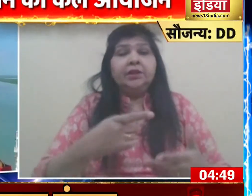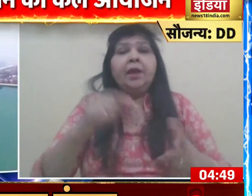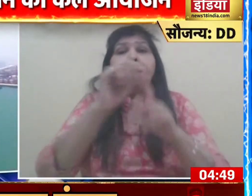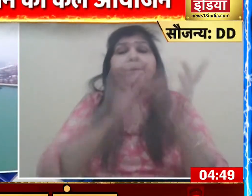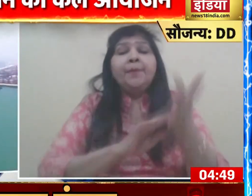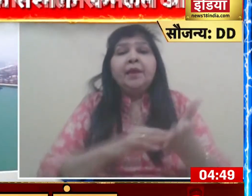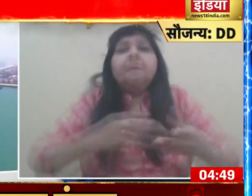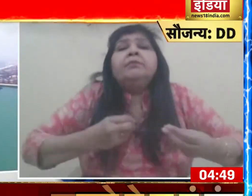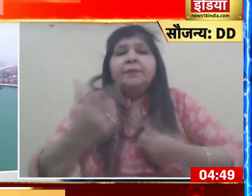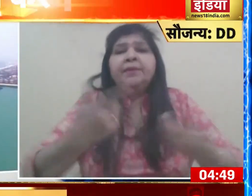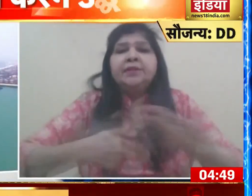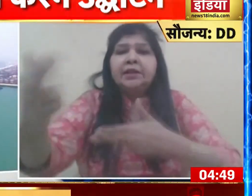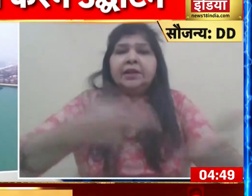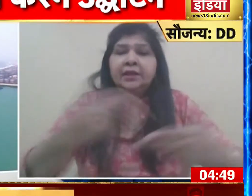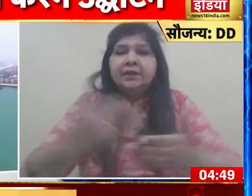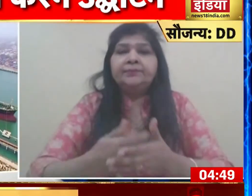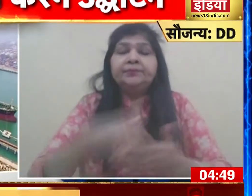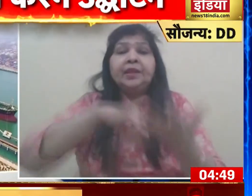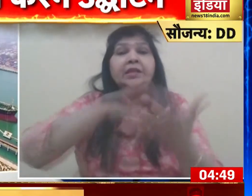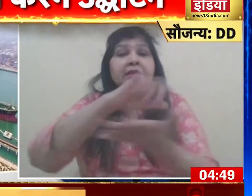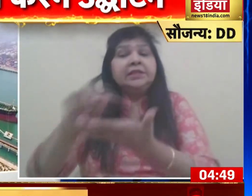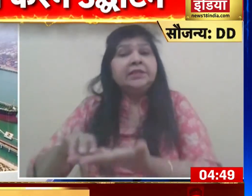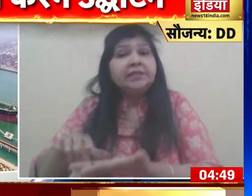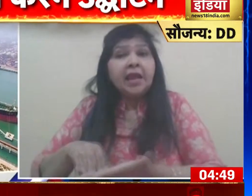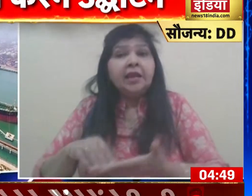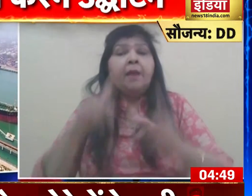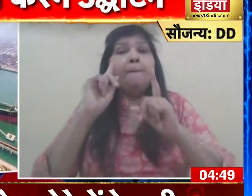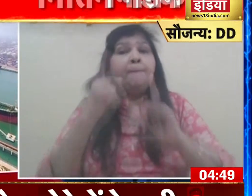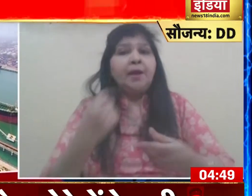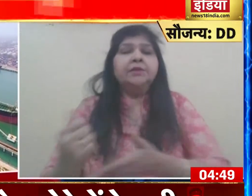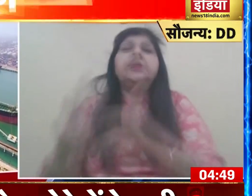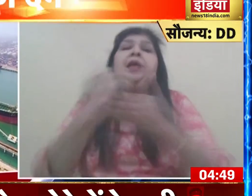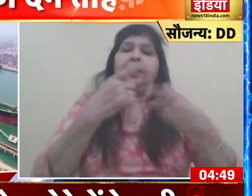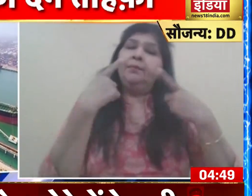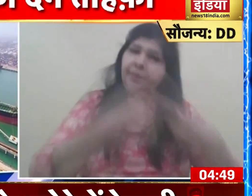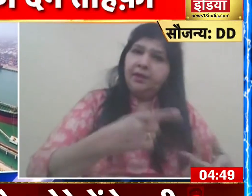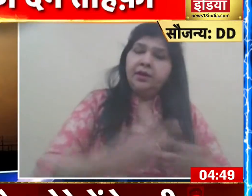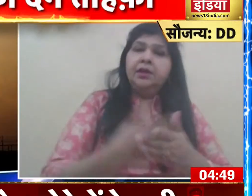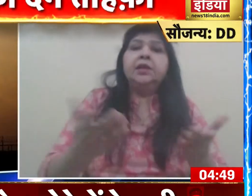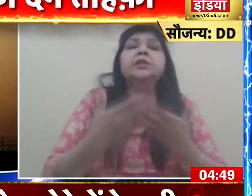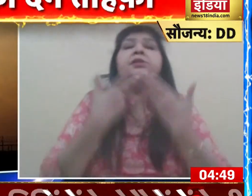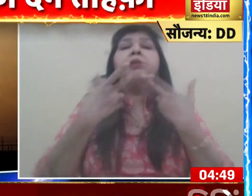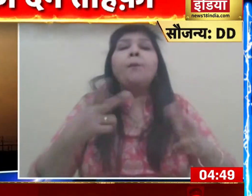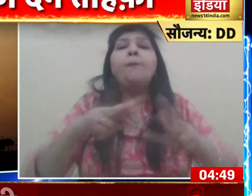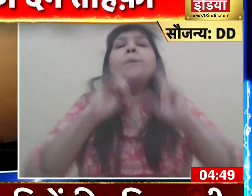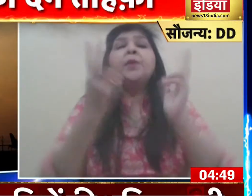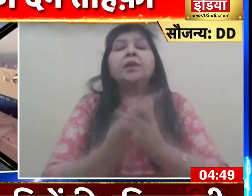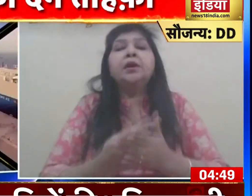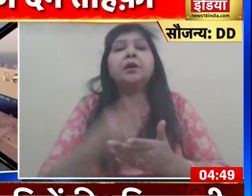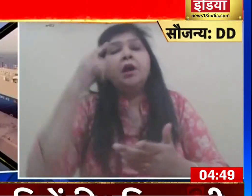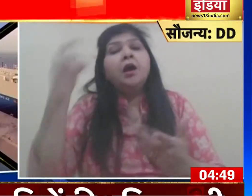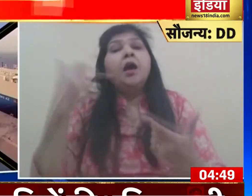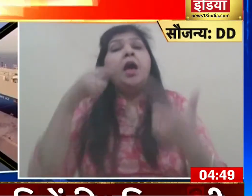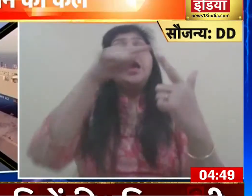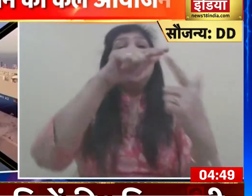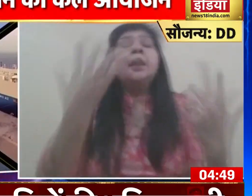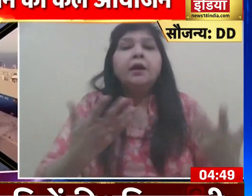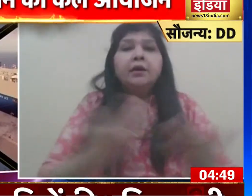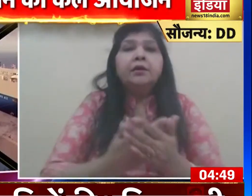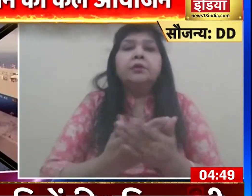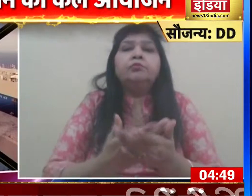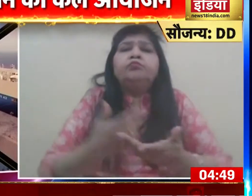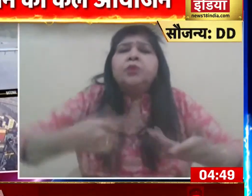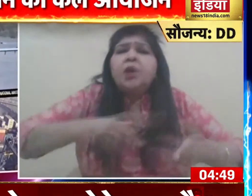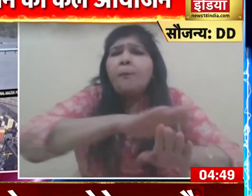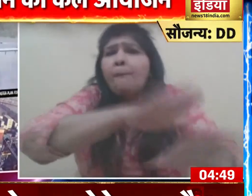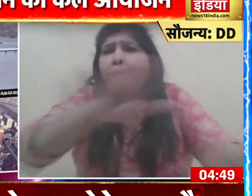सफलता में राजियों की भूमिका महत्यपूर्ण है इस सम्मेलन का उद्देश बुनियादी धाचे से जुड़े केंडर और राज